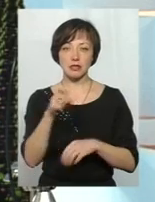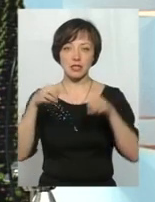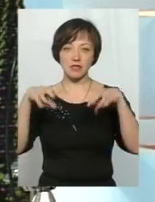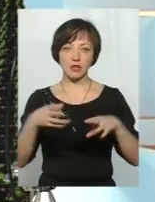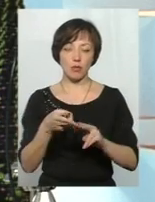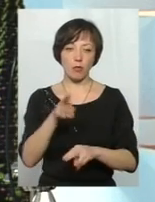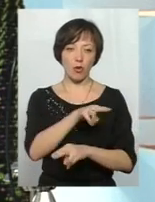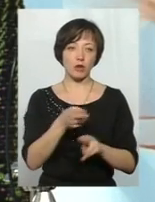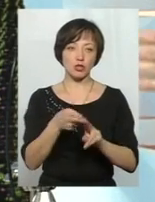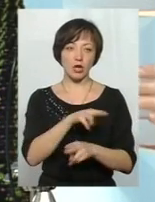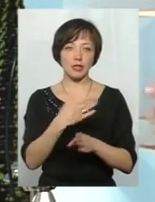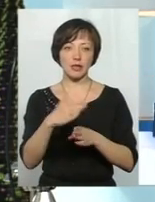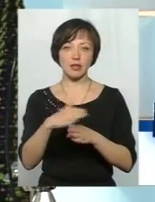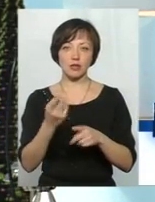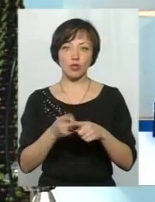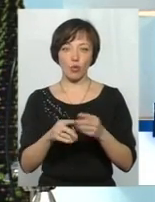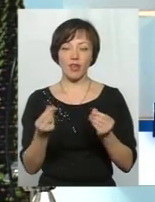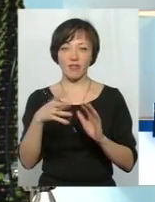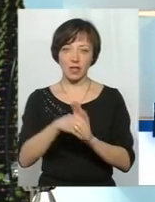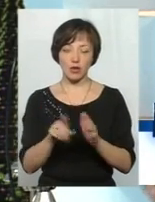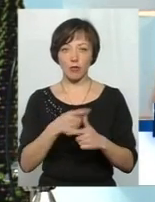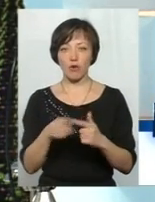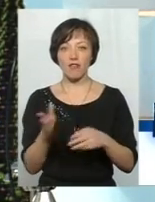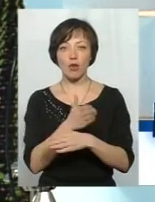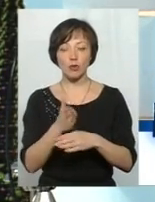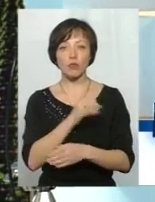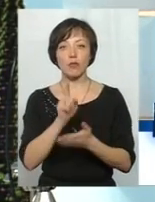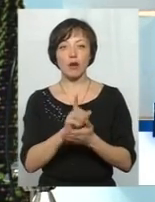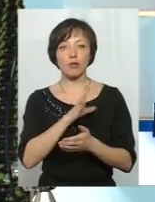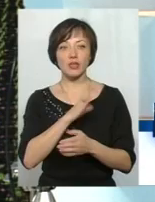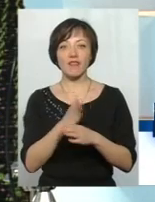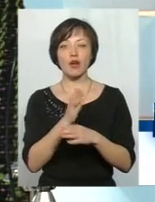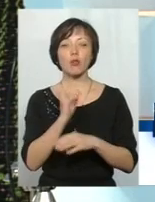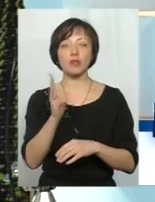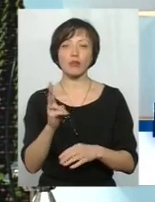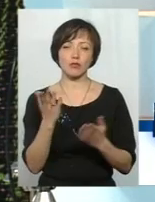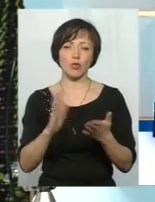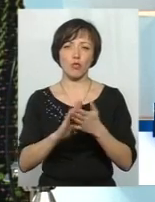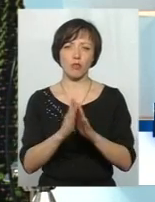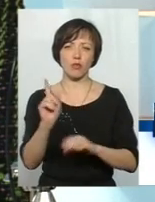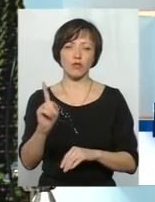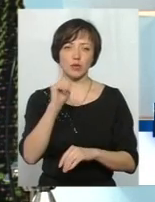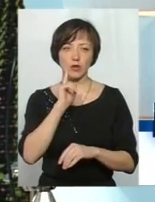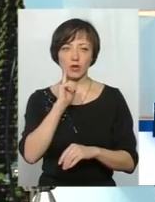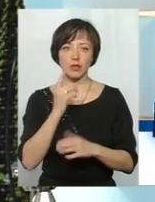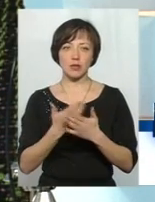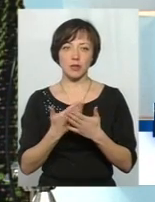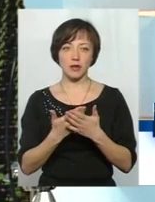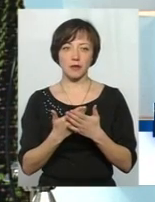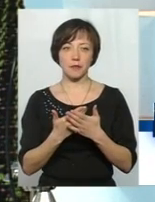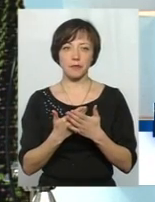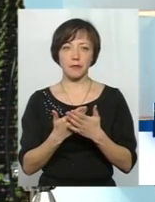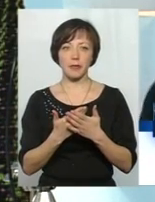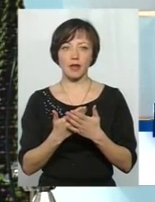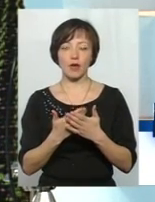погашати кредит цьому інвестору чи виробнику. Але там має бути виробник. Тобто, умовно, виробник, ламп нових, він їх